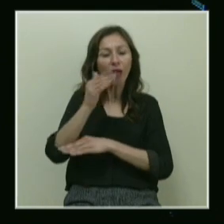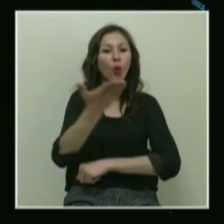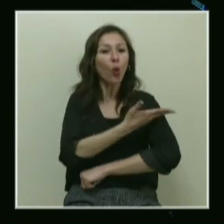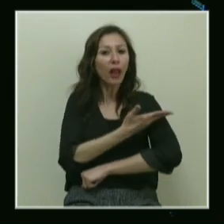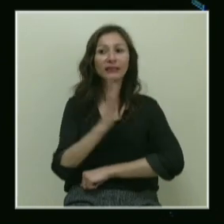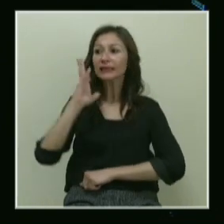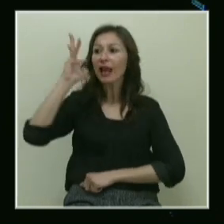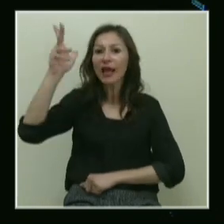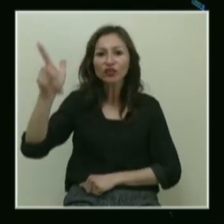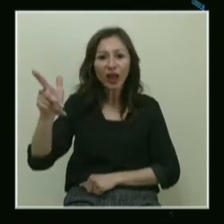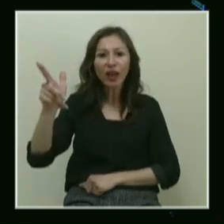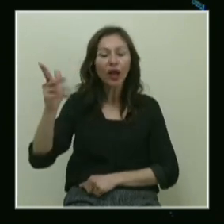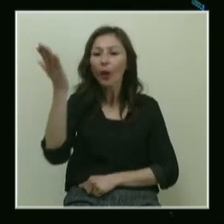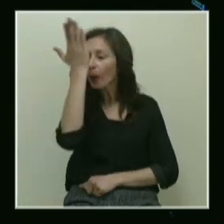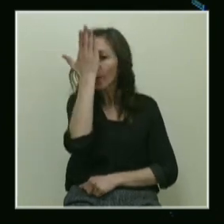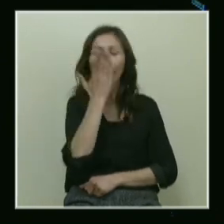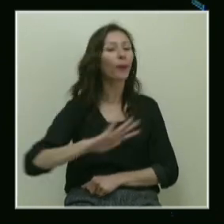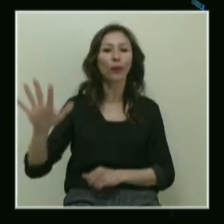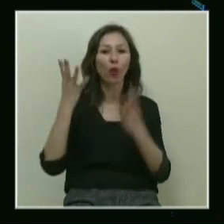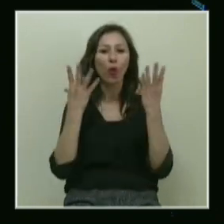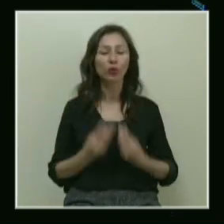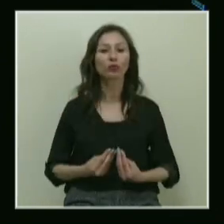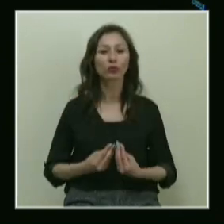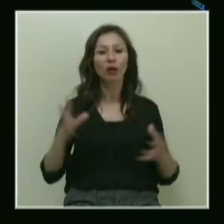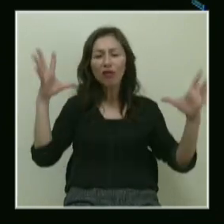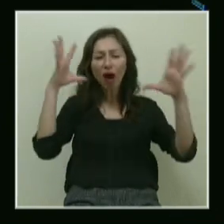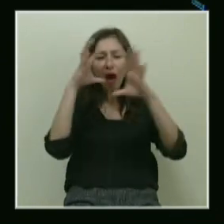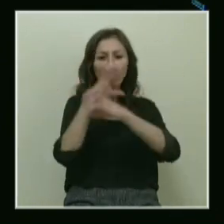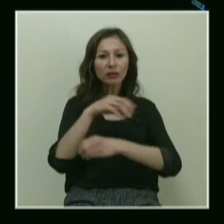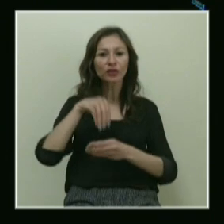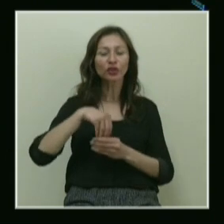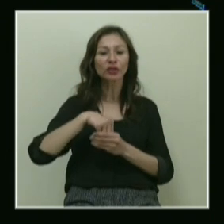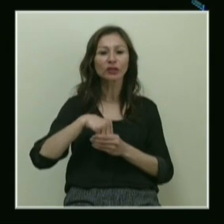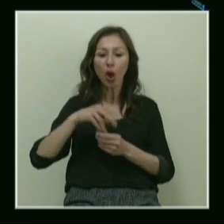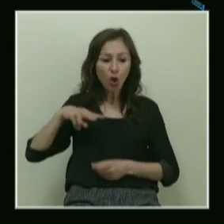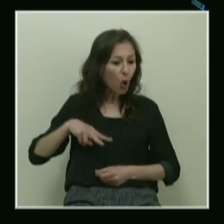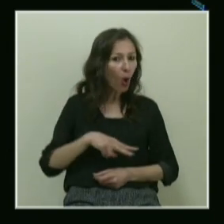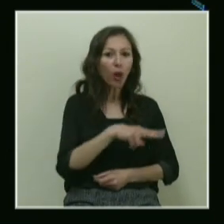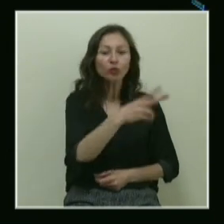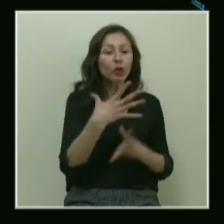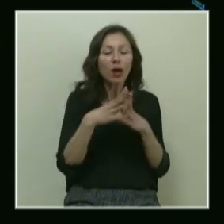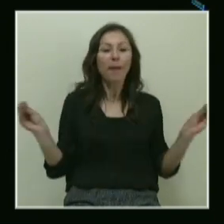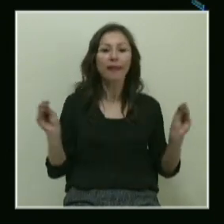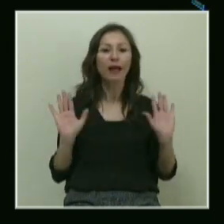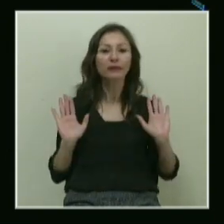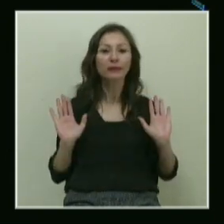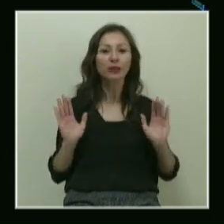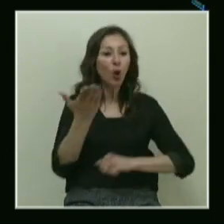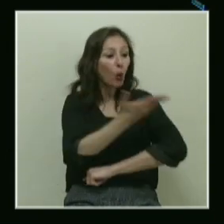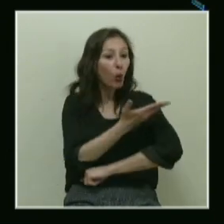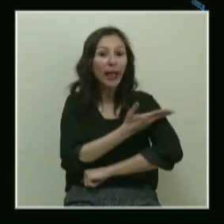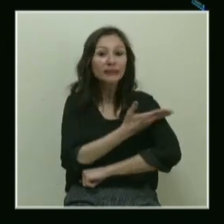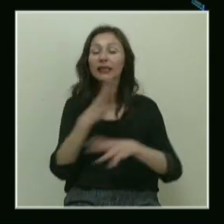ülkenizin geleceğini yok edersiniz. Karanlığın içinde yolunuzu kaybedersiniz. Karanlığın